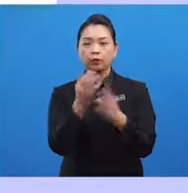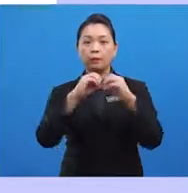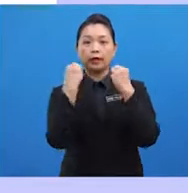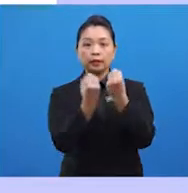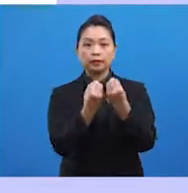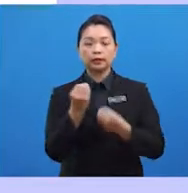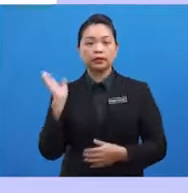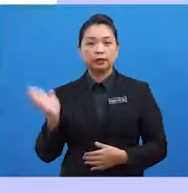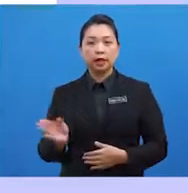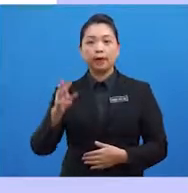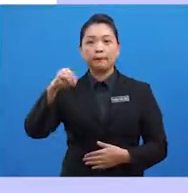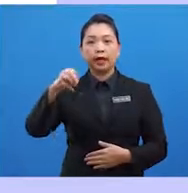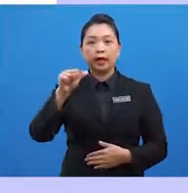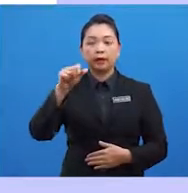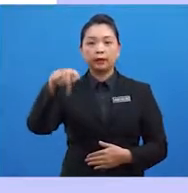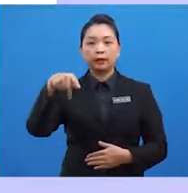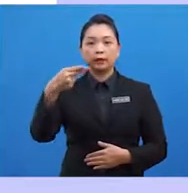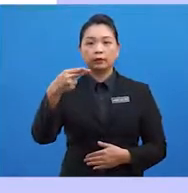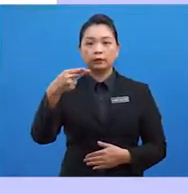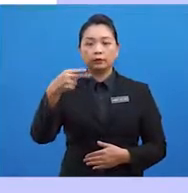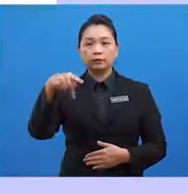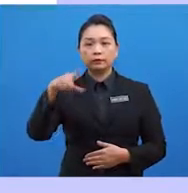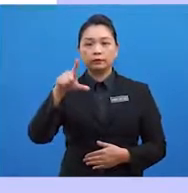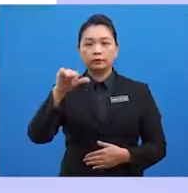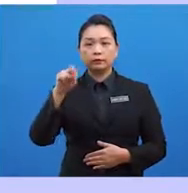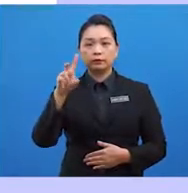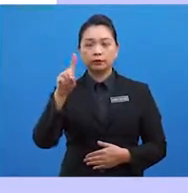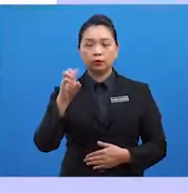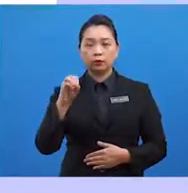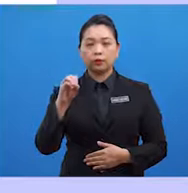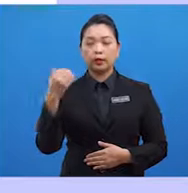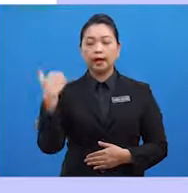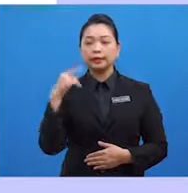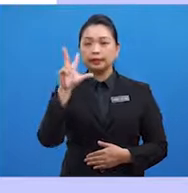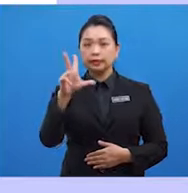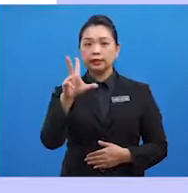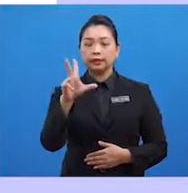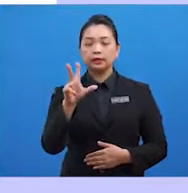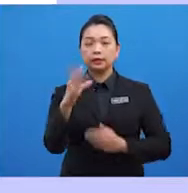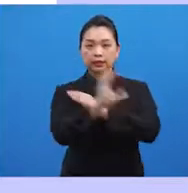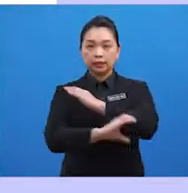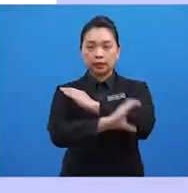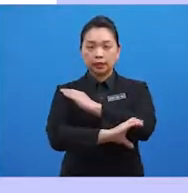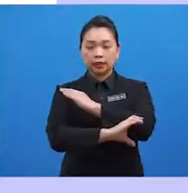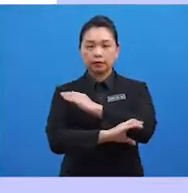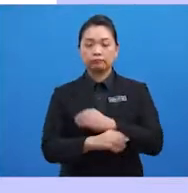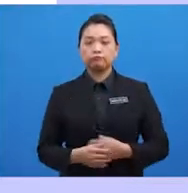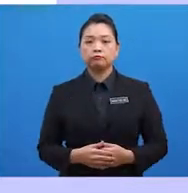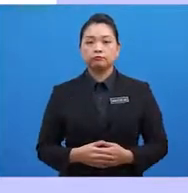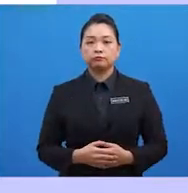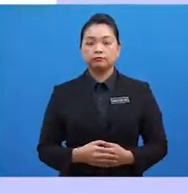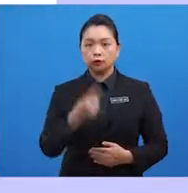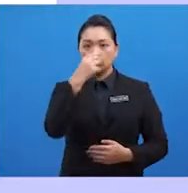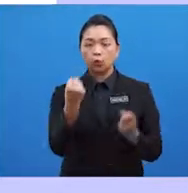Mafi Lindu ialah satu perikatan tiga buah negara yang bertujuan untuk memupuk persahabatan